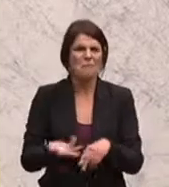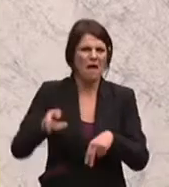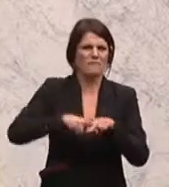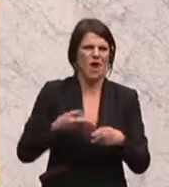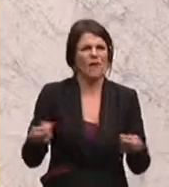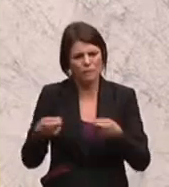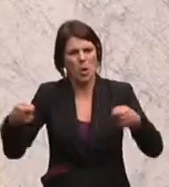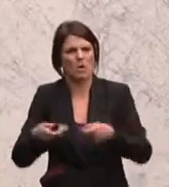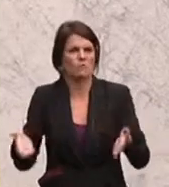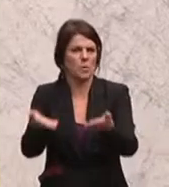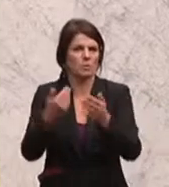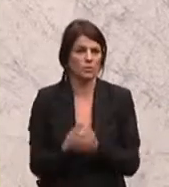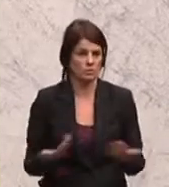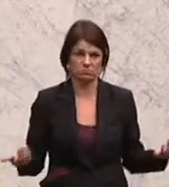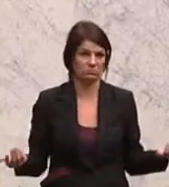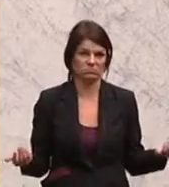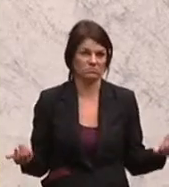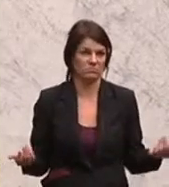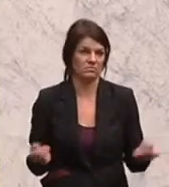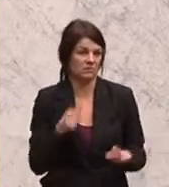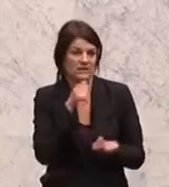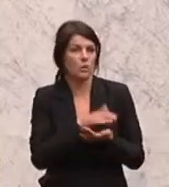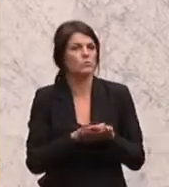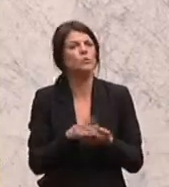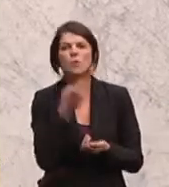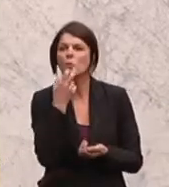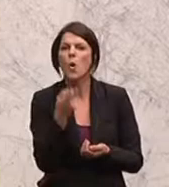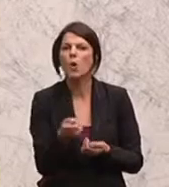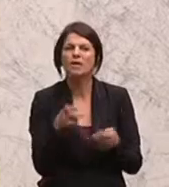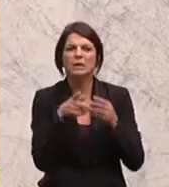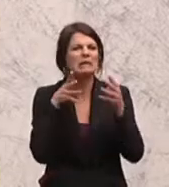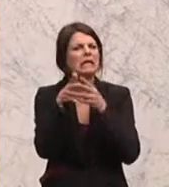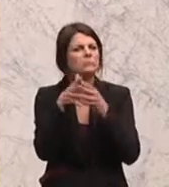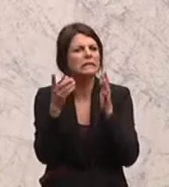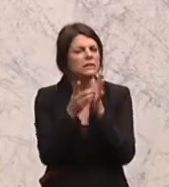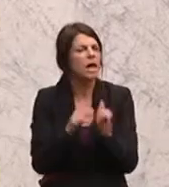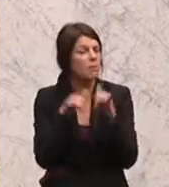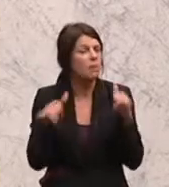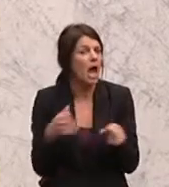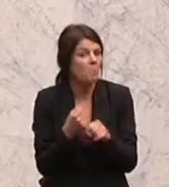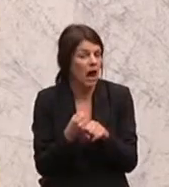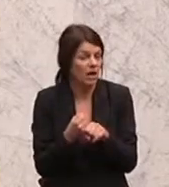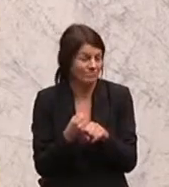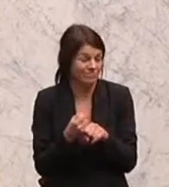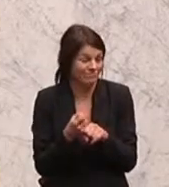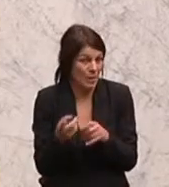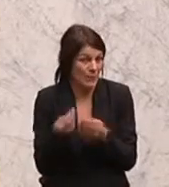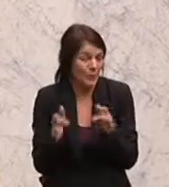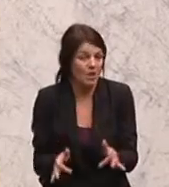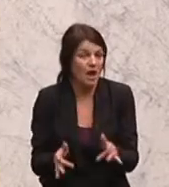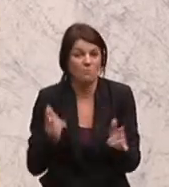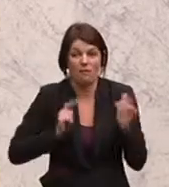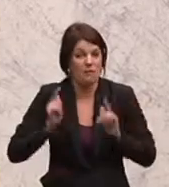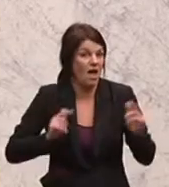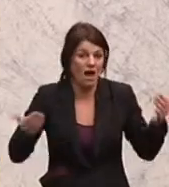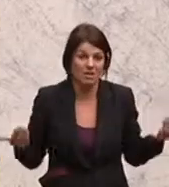-Förderungen. Und nicht umsonst wurde angedacht, eine Transparenzdatenbank zu installieren. Nur leider ist